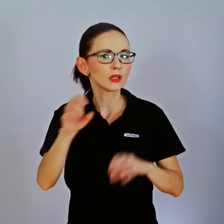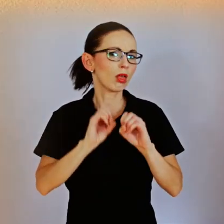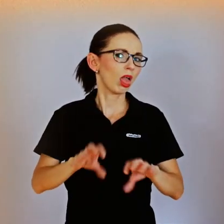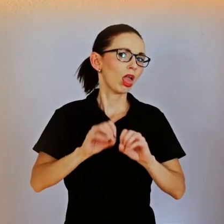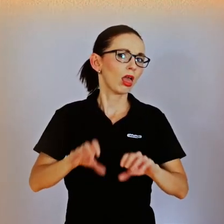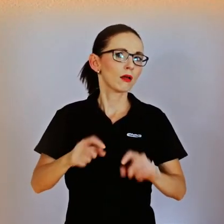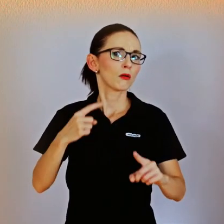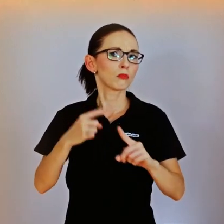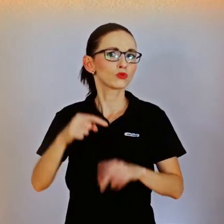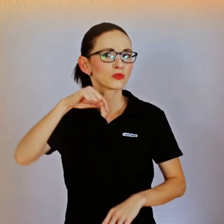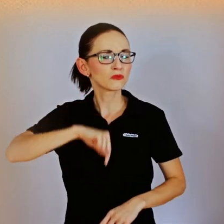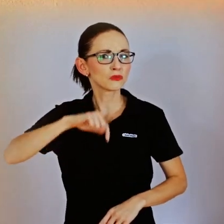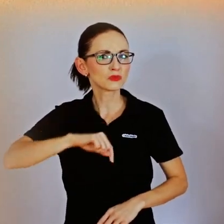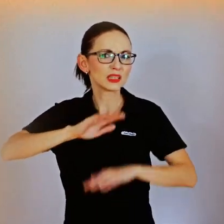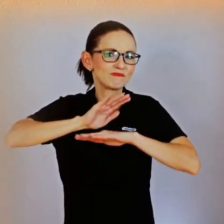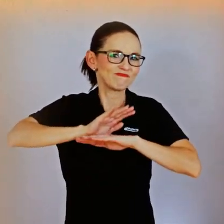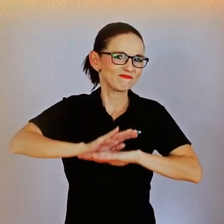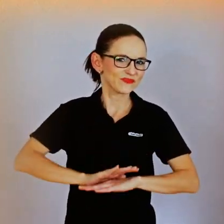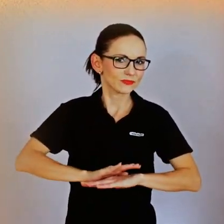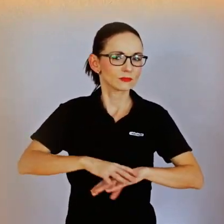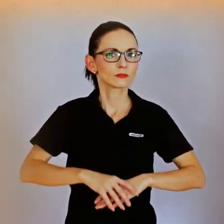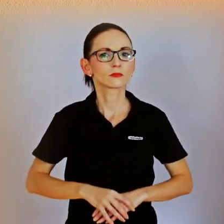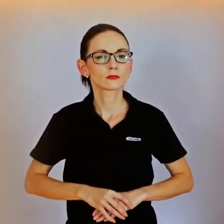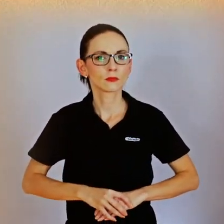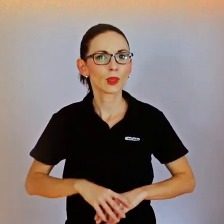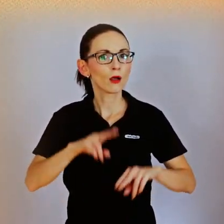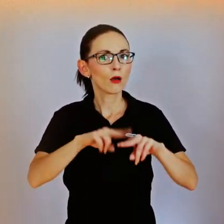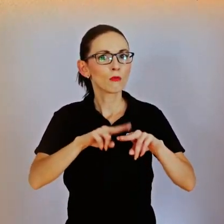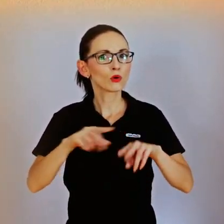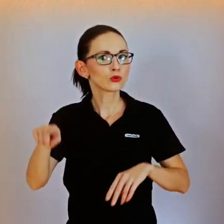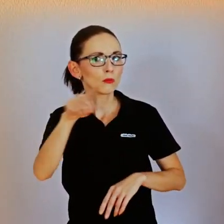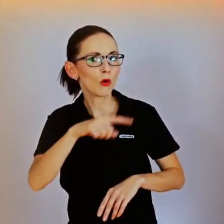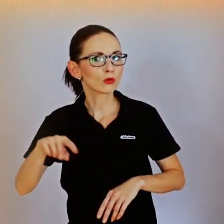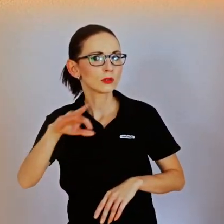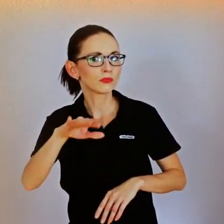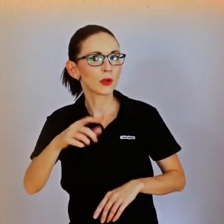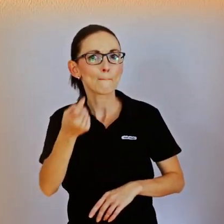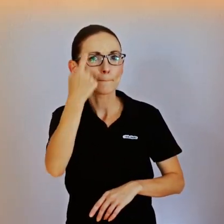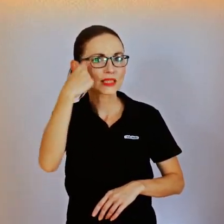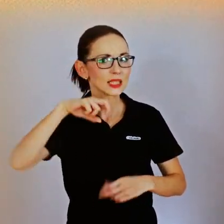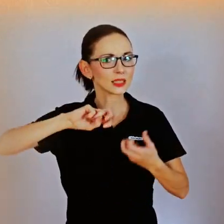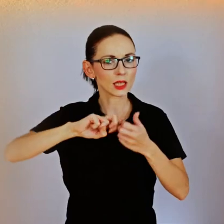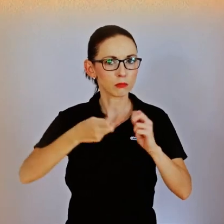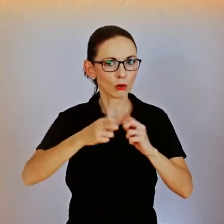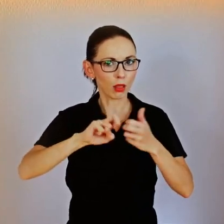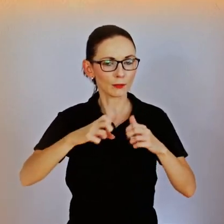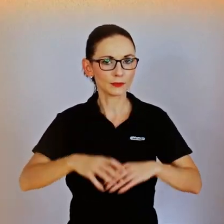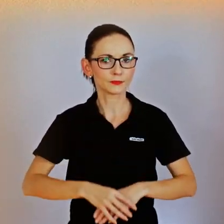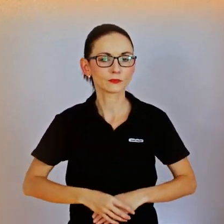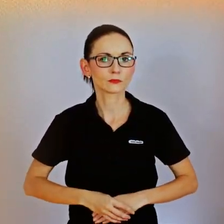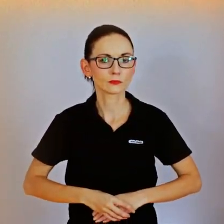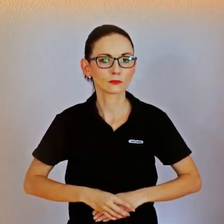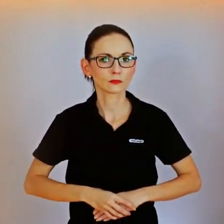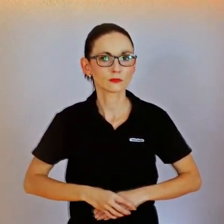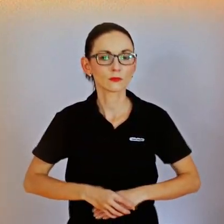úvodu. My třeba vnímáme, že sexualita je v životě lidí velmi důležitá. A že třeba